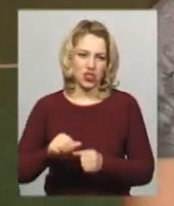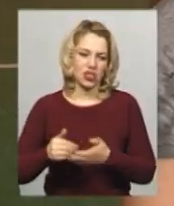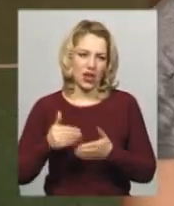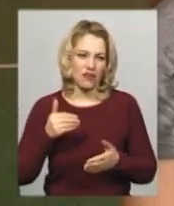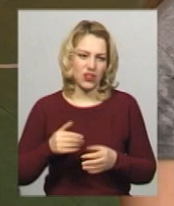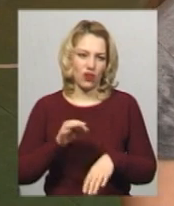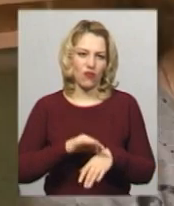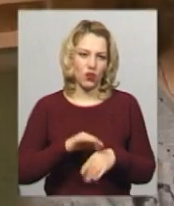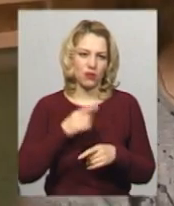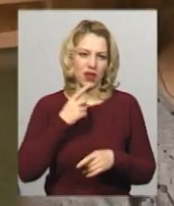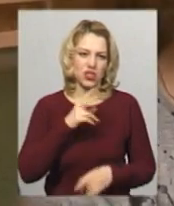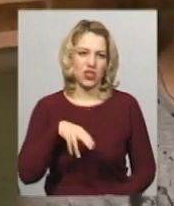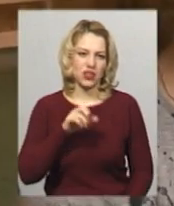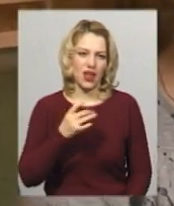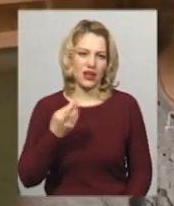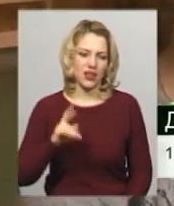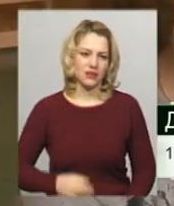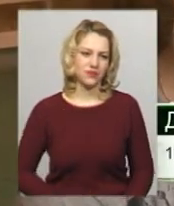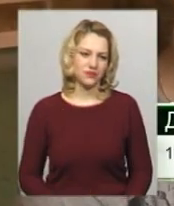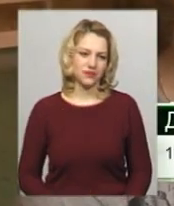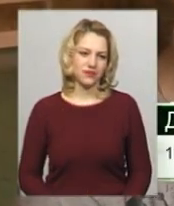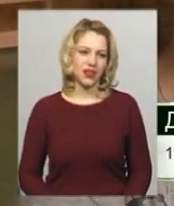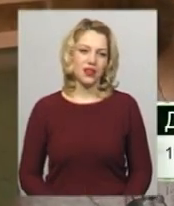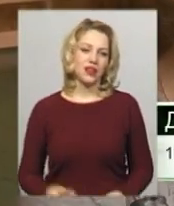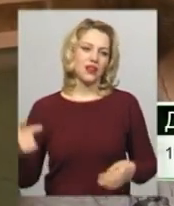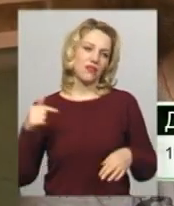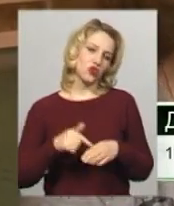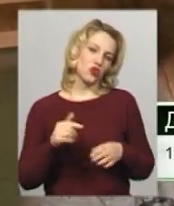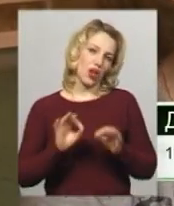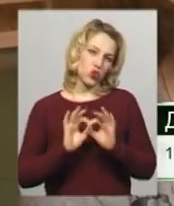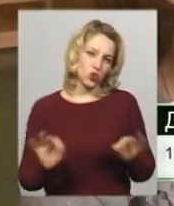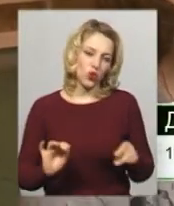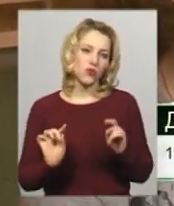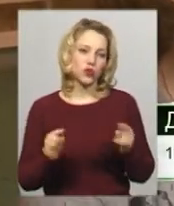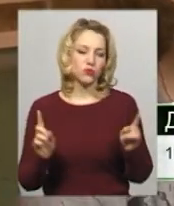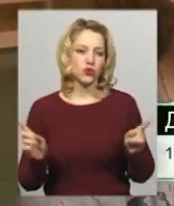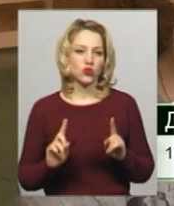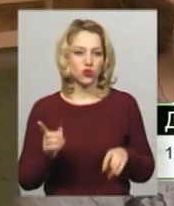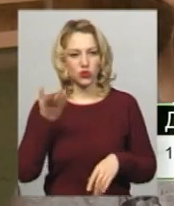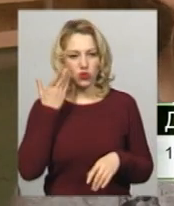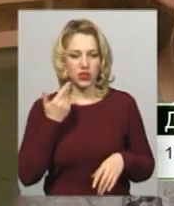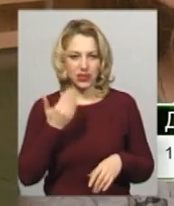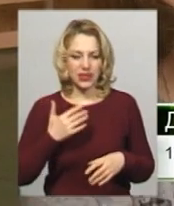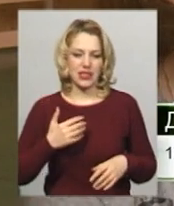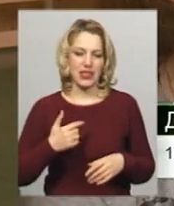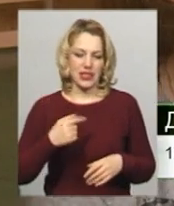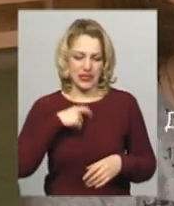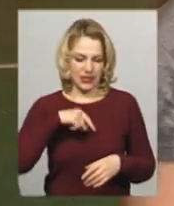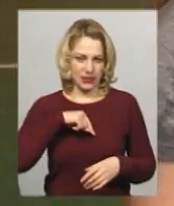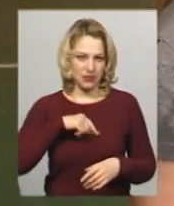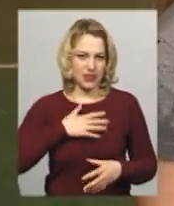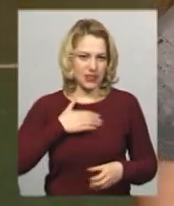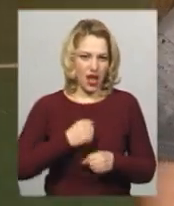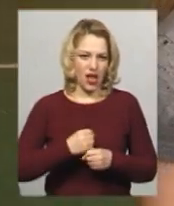10-річна Дар'я Біньковська. Влечення чудові, тому що коли ти загортовуєшся, ти